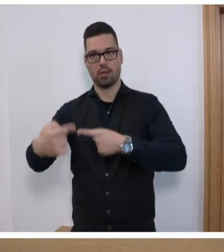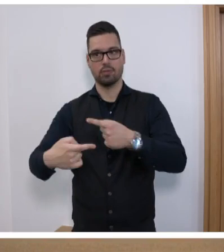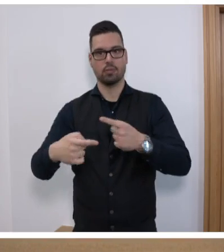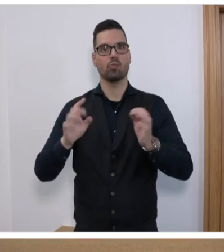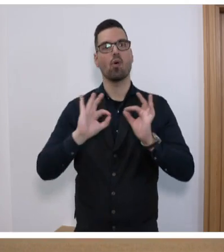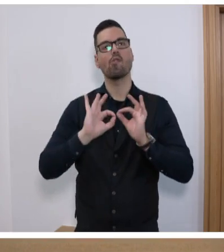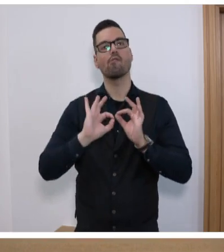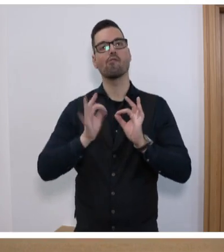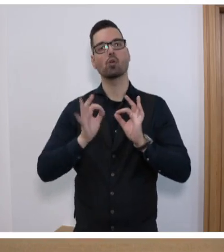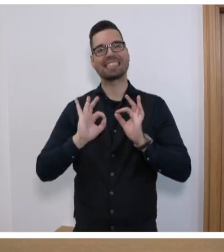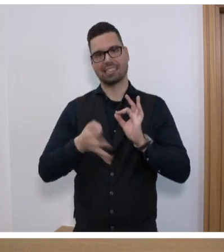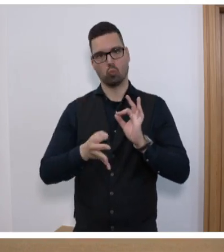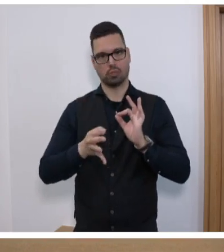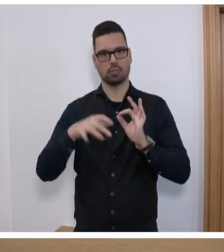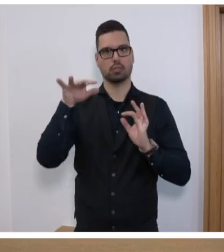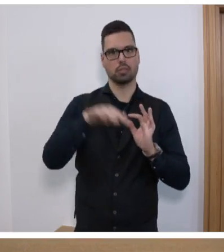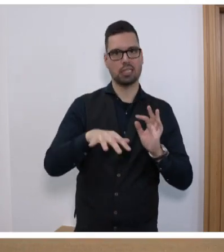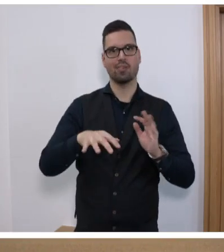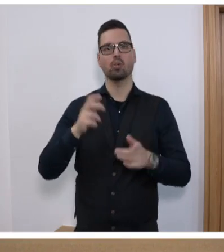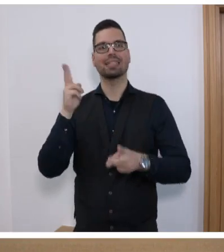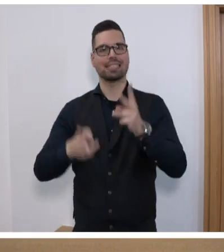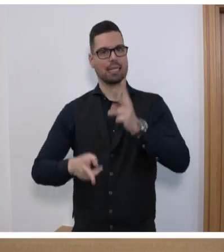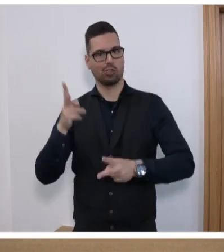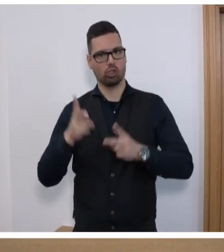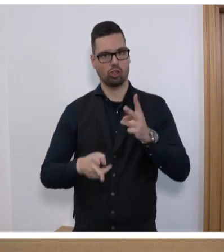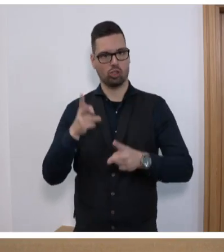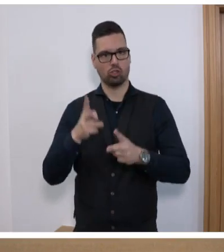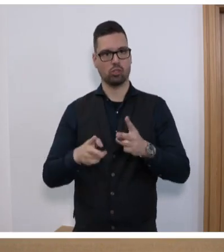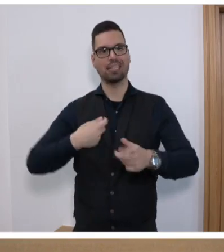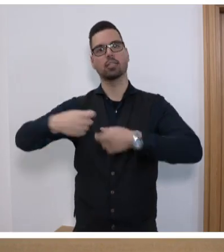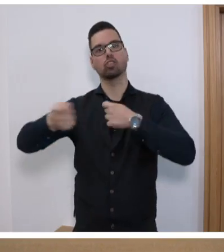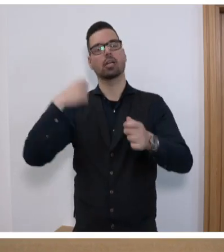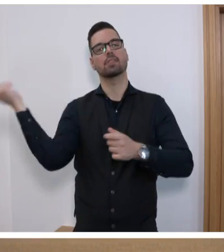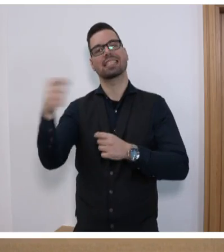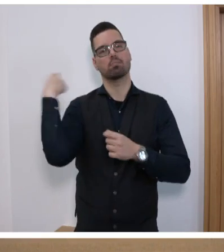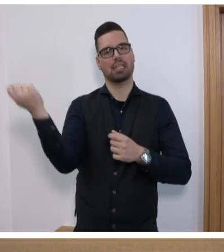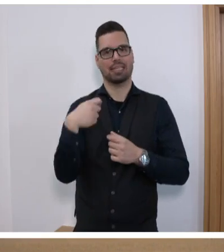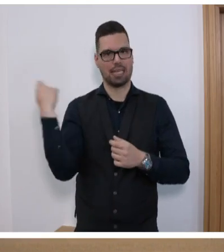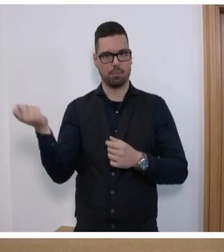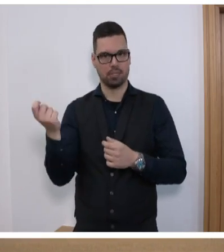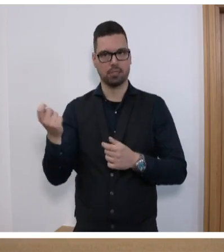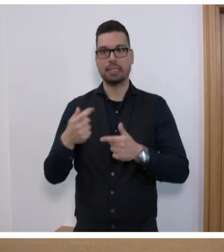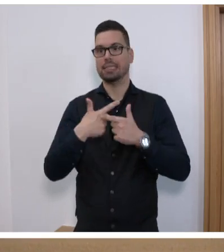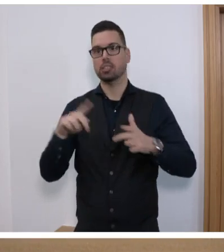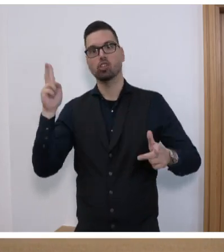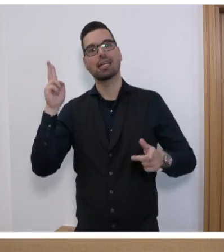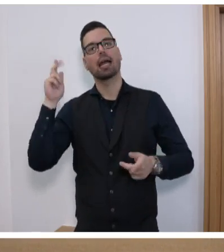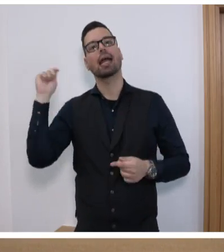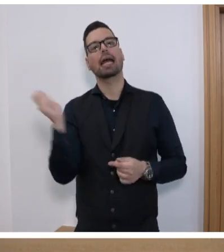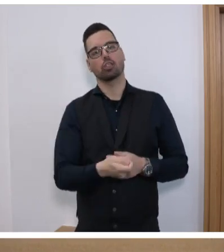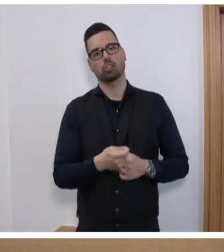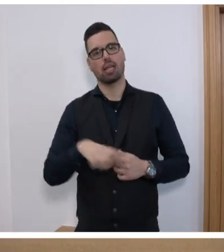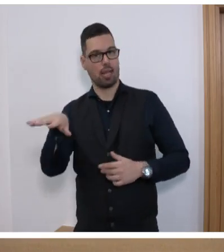Funktionsfähigkeit der hiesigen Verfassungsgerichtsbarkeit, den gerichtlichen Geschäftsbetrieb speziell im nichtrichterlichen Bereich